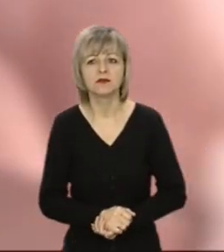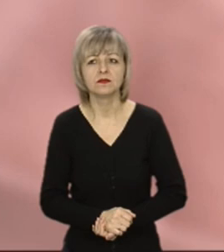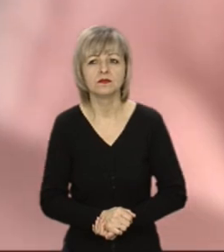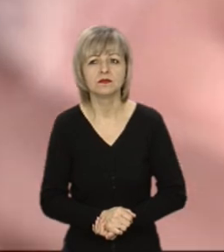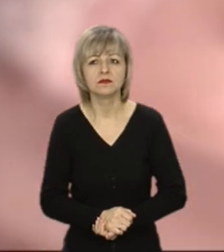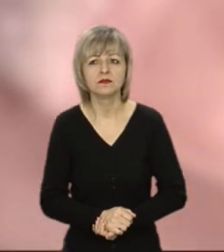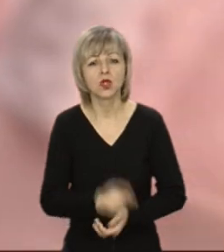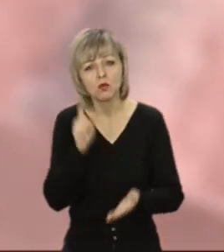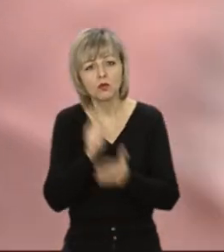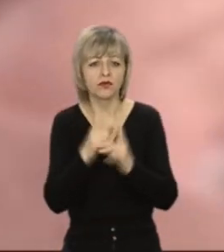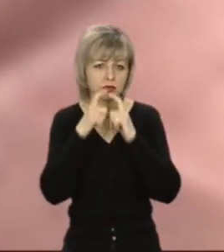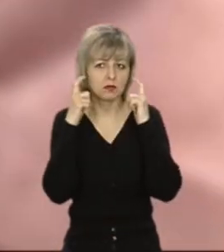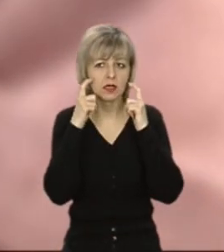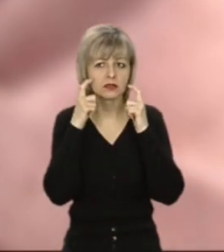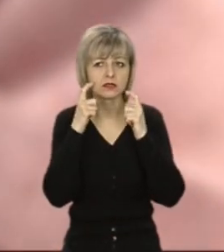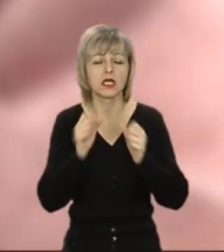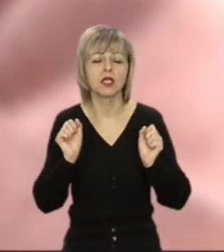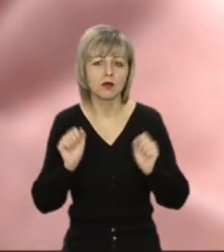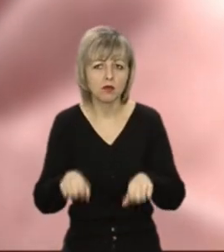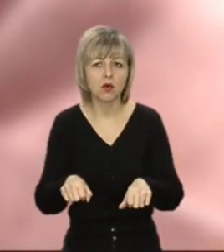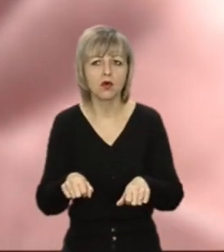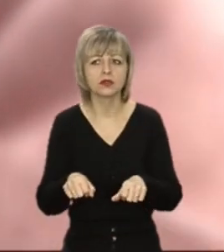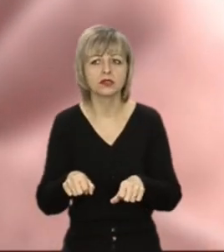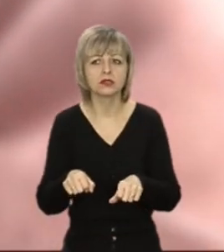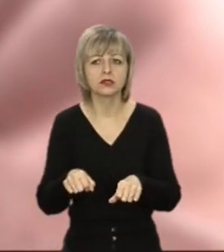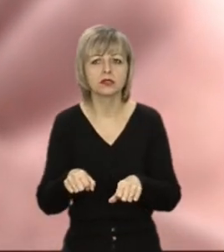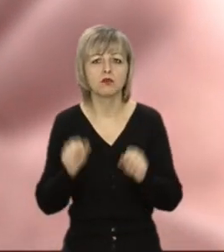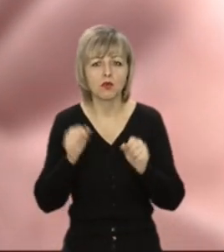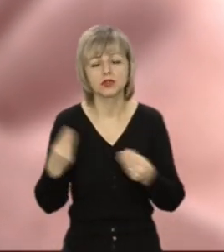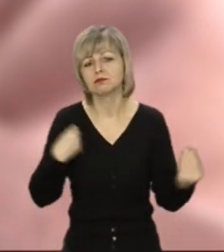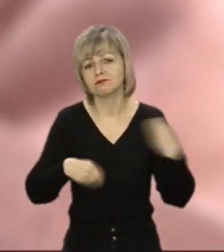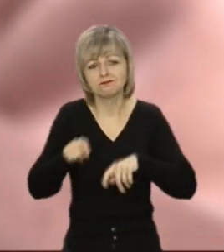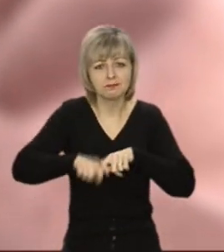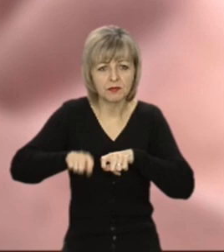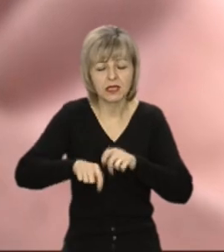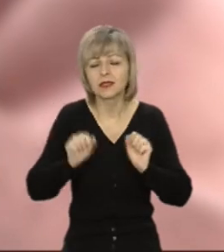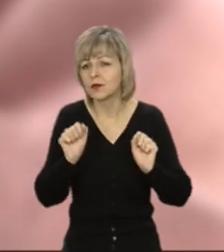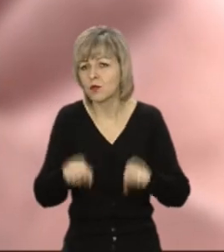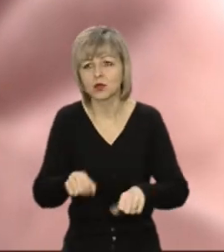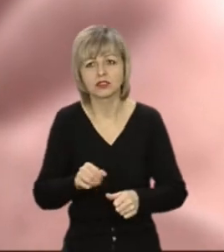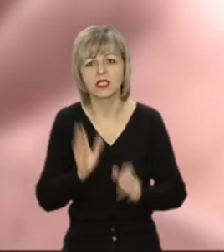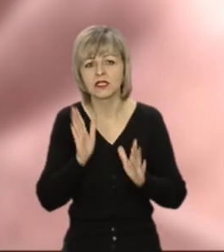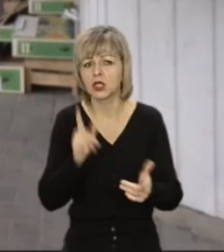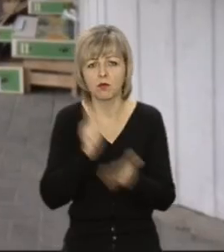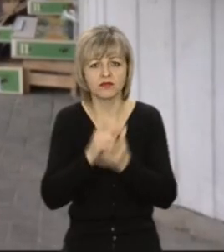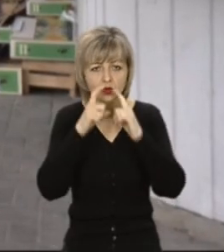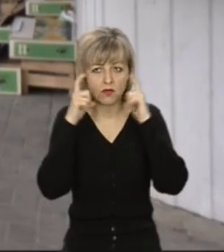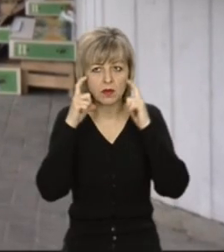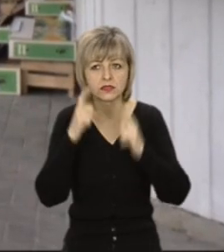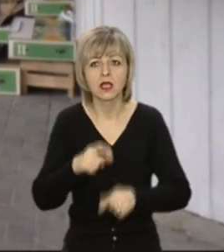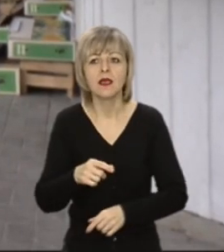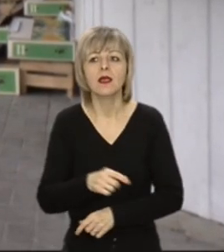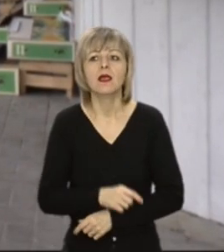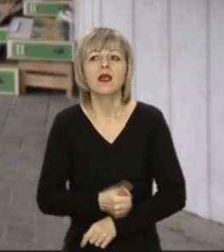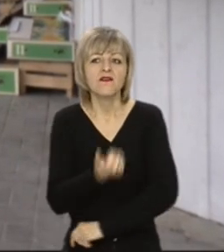'язково, ви маєте бути в масці. І можна міряти. можна міряти тільки в масці. Та й